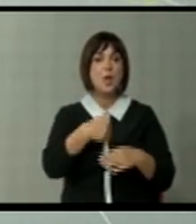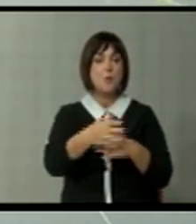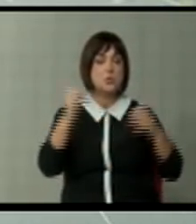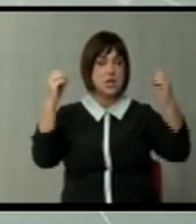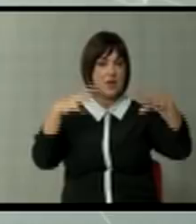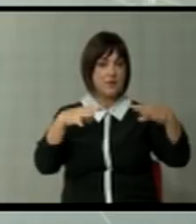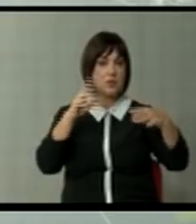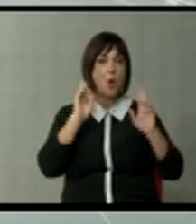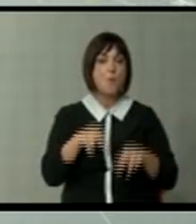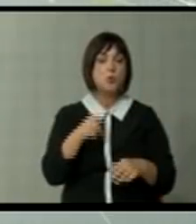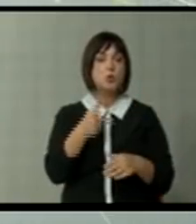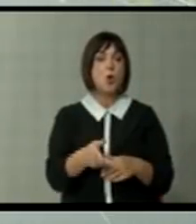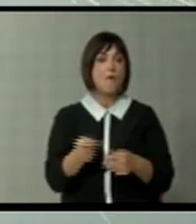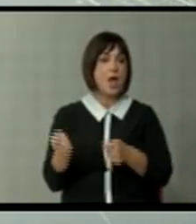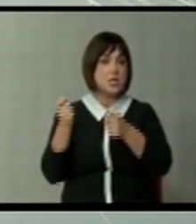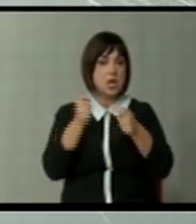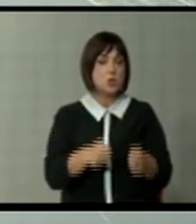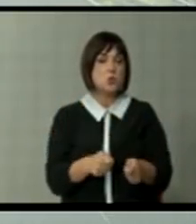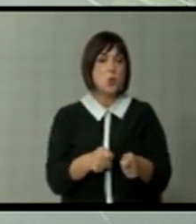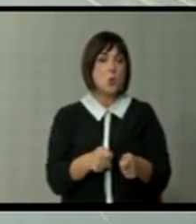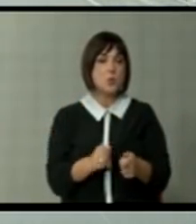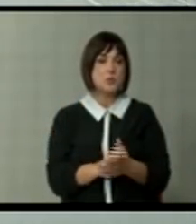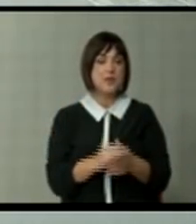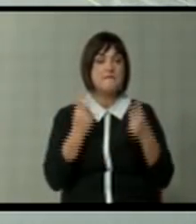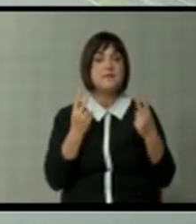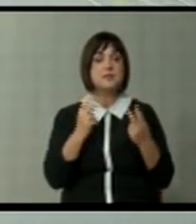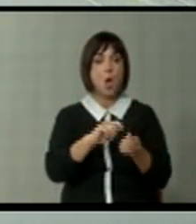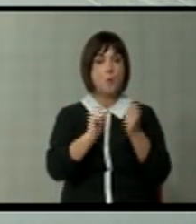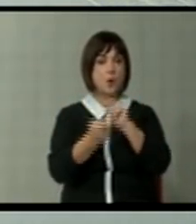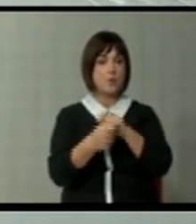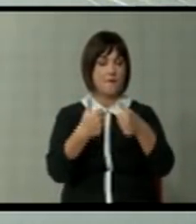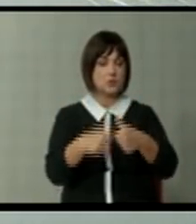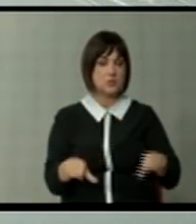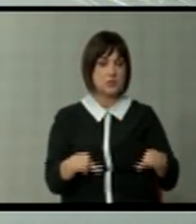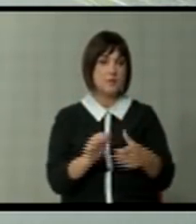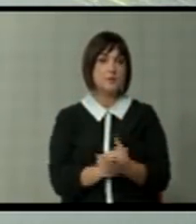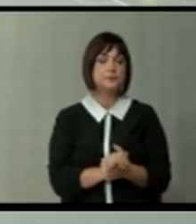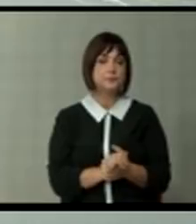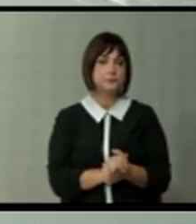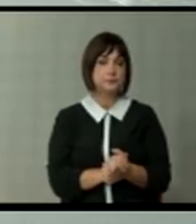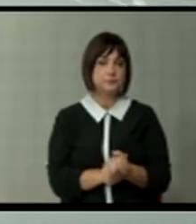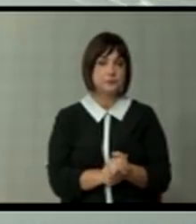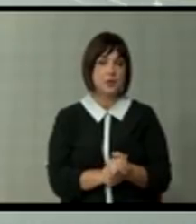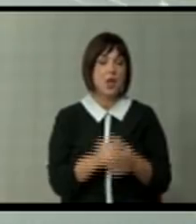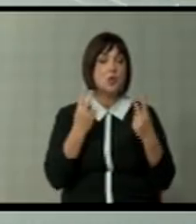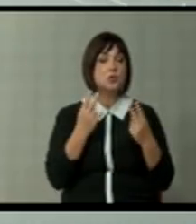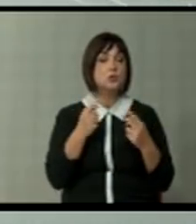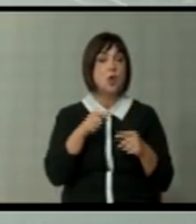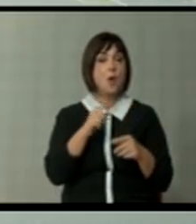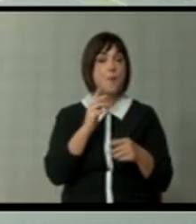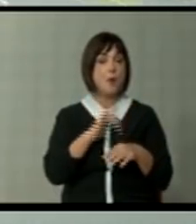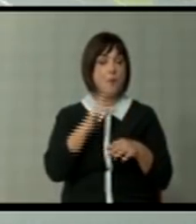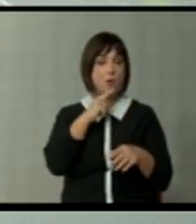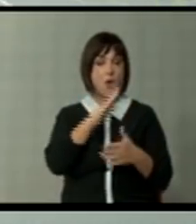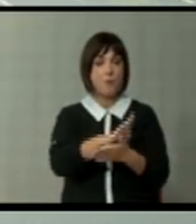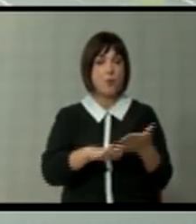рефлектори. Може ли тоа да донесе вистинска промена во системот? Клучниот момент тоа што